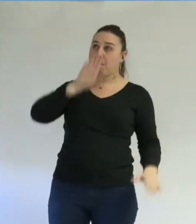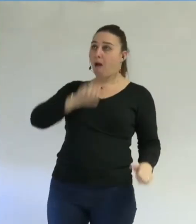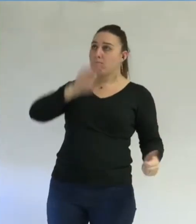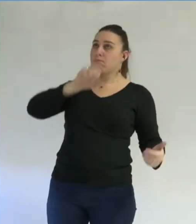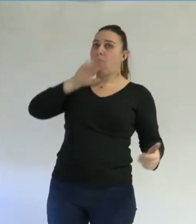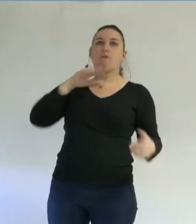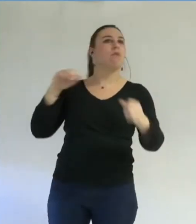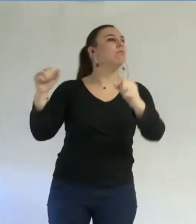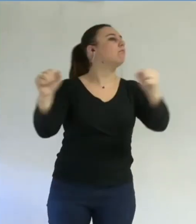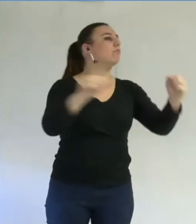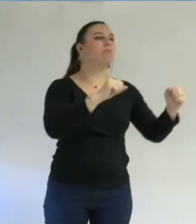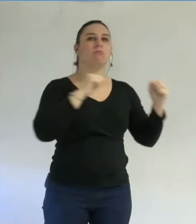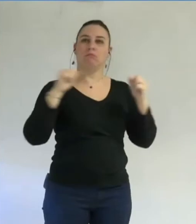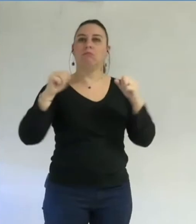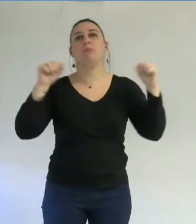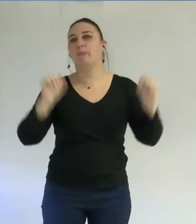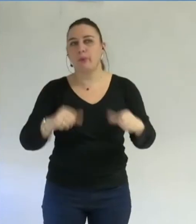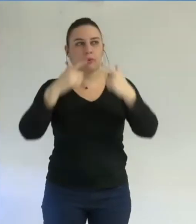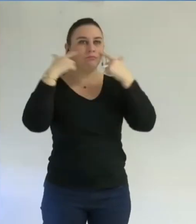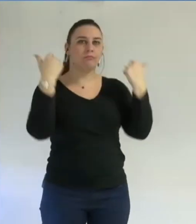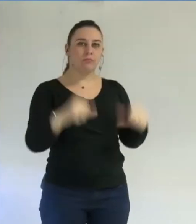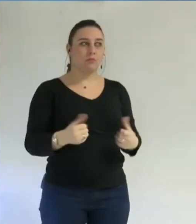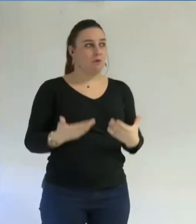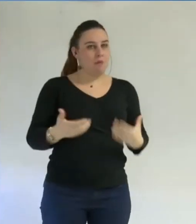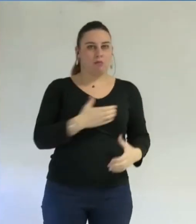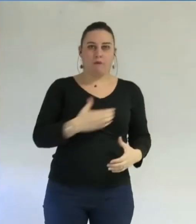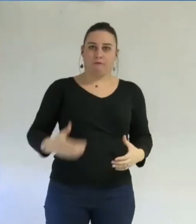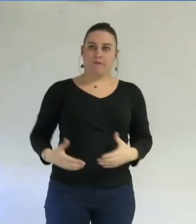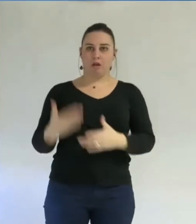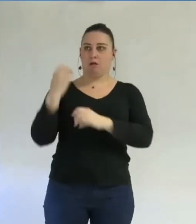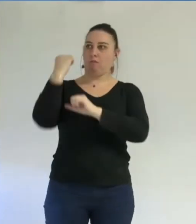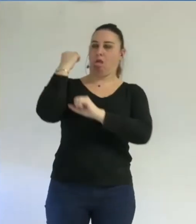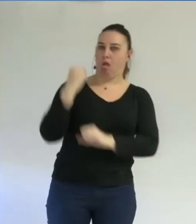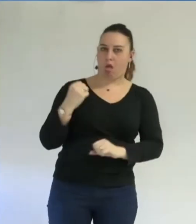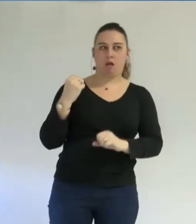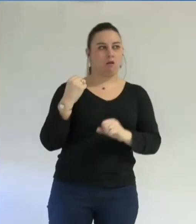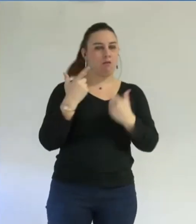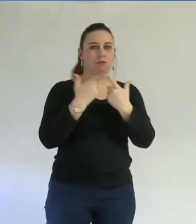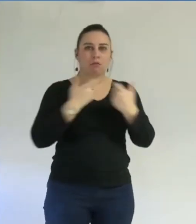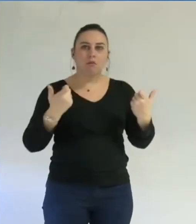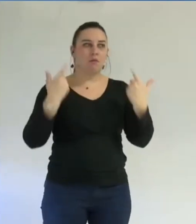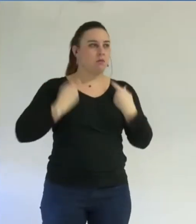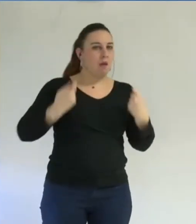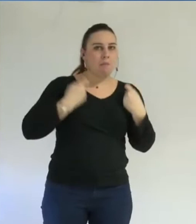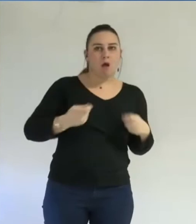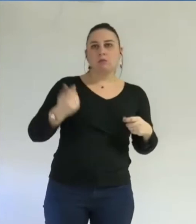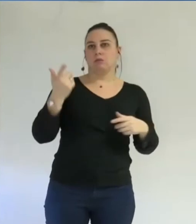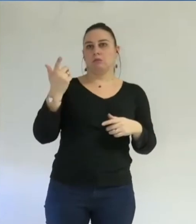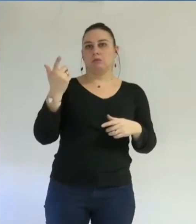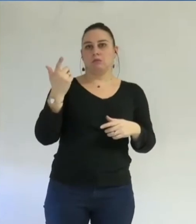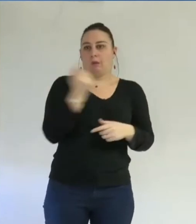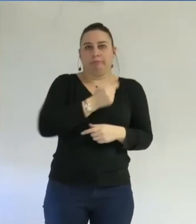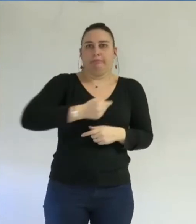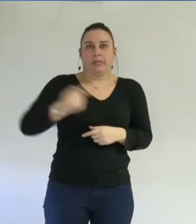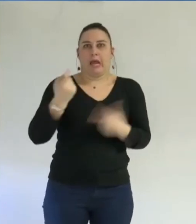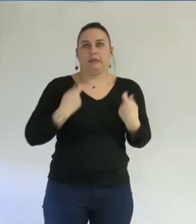accord global qui peut se faire et qui subit donc la commune un préjudice matériel et financier important. Et, M.